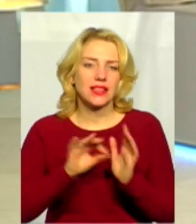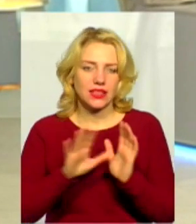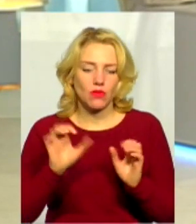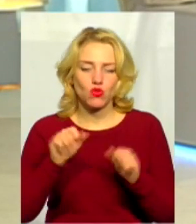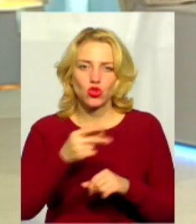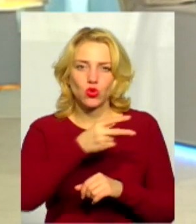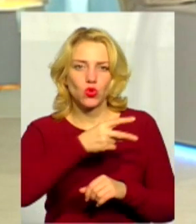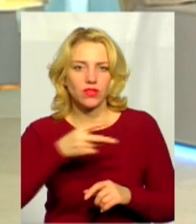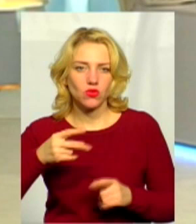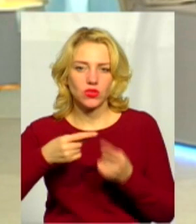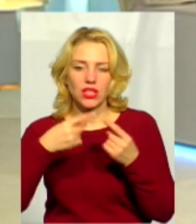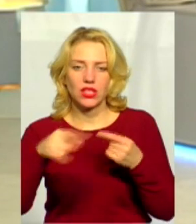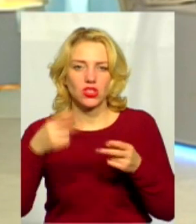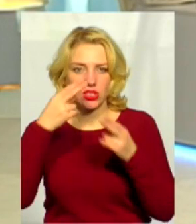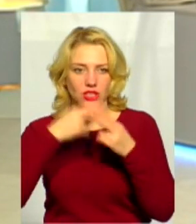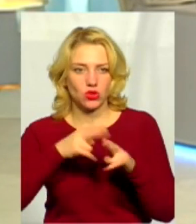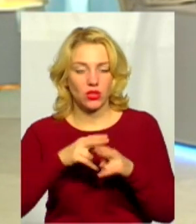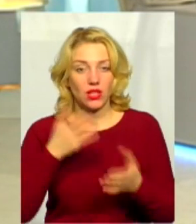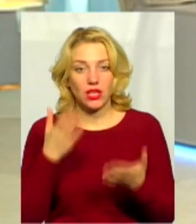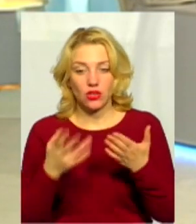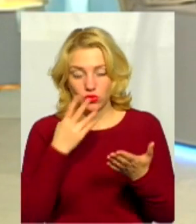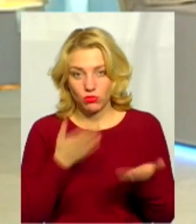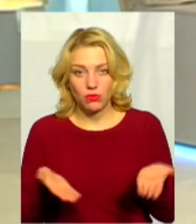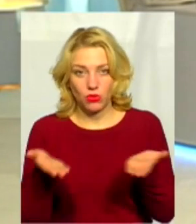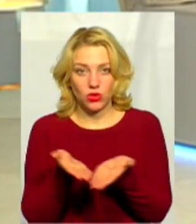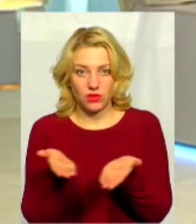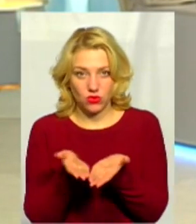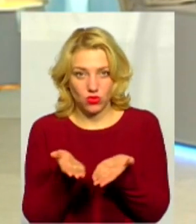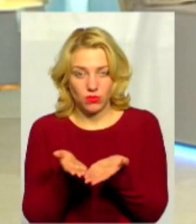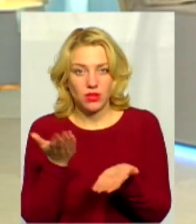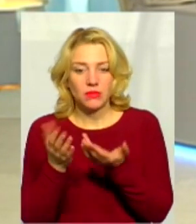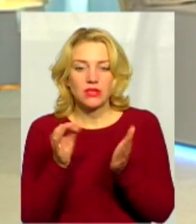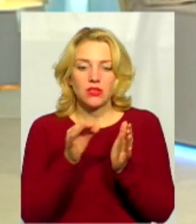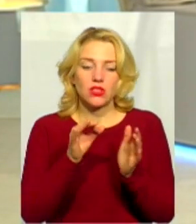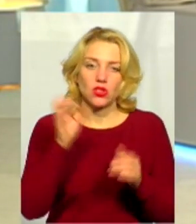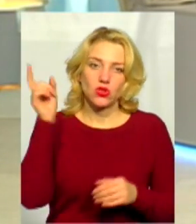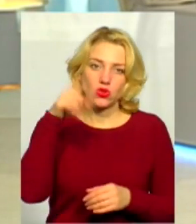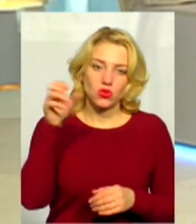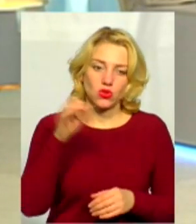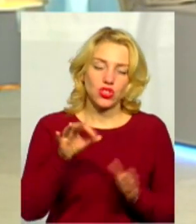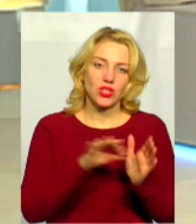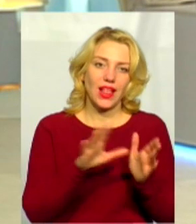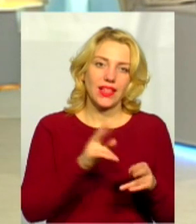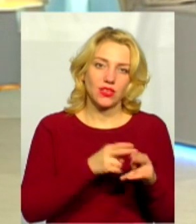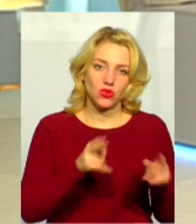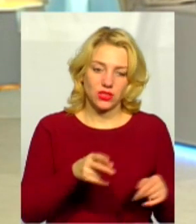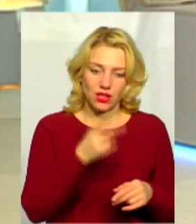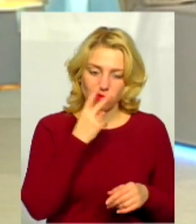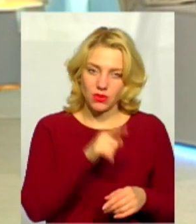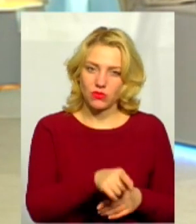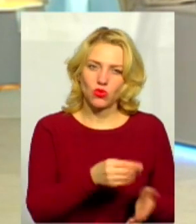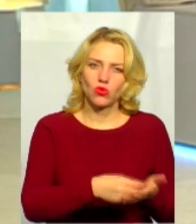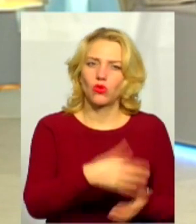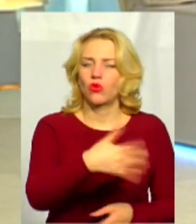іншим технологіям. Мені кажуть, що ми зараз порівняємо що? Коли ми збудуємо нову сонячну станцію, або там вітерову, ми кажемо, ну от бачите, це дуже